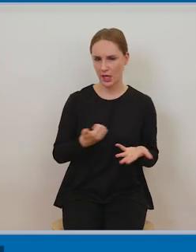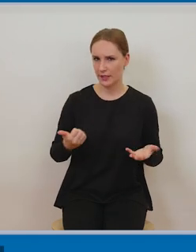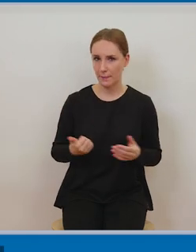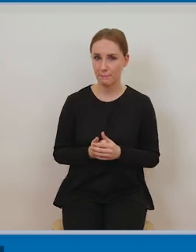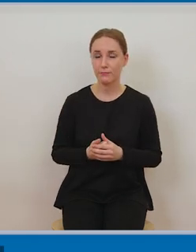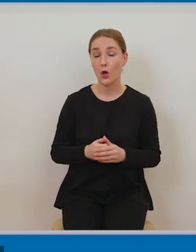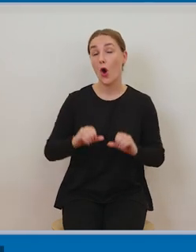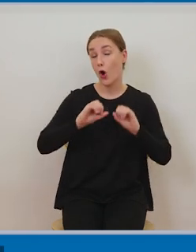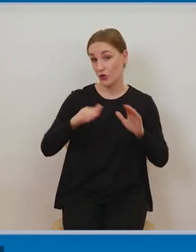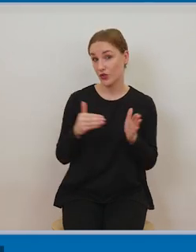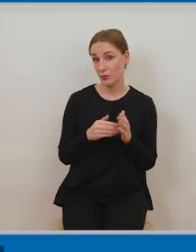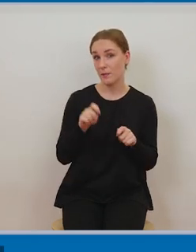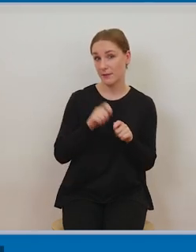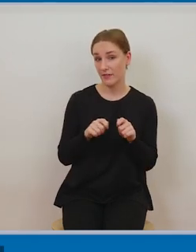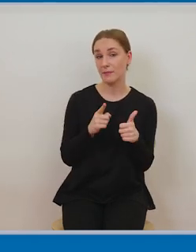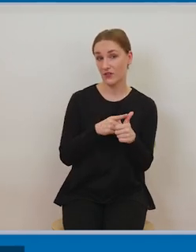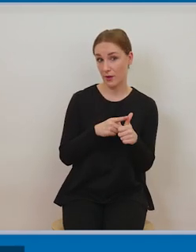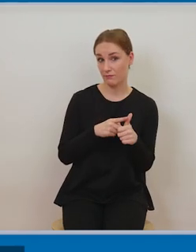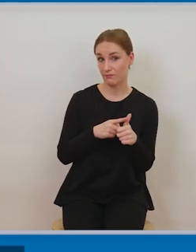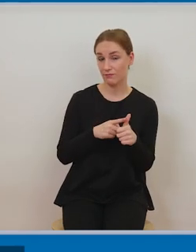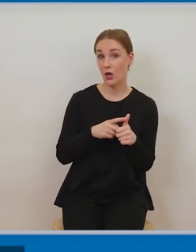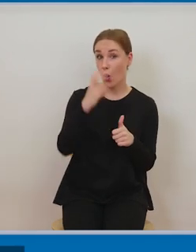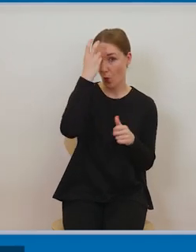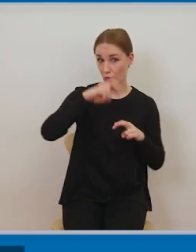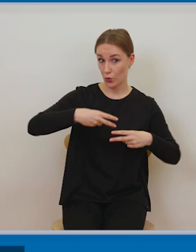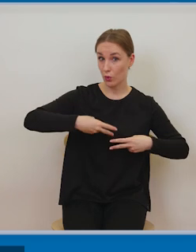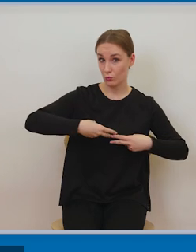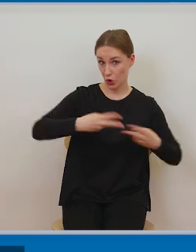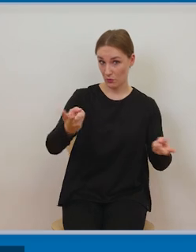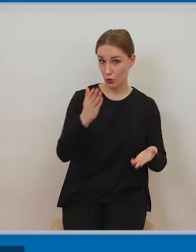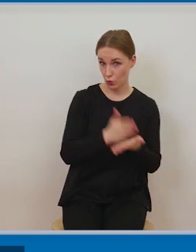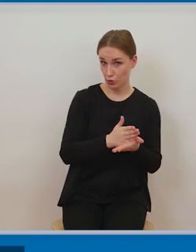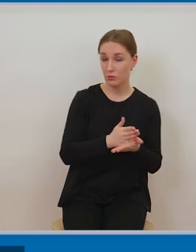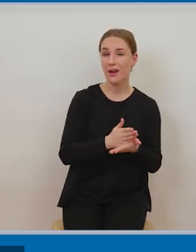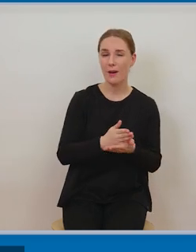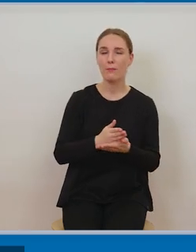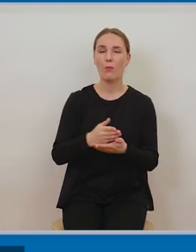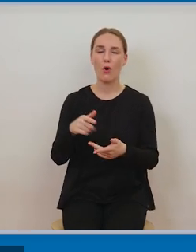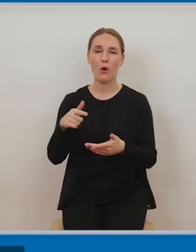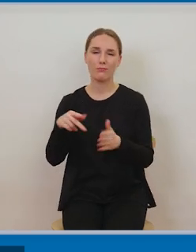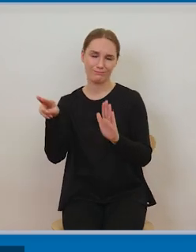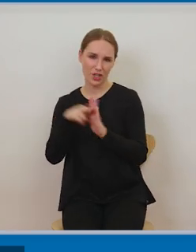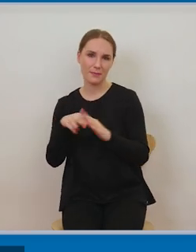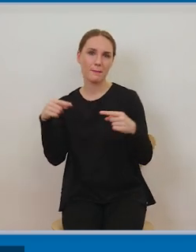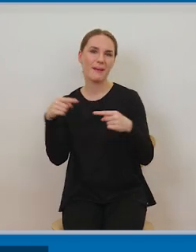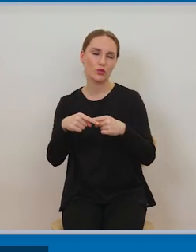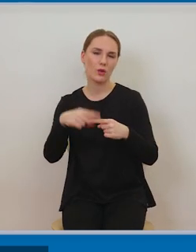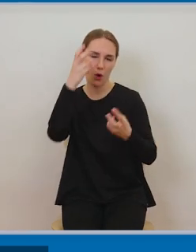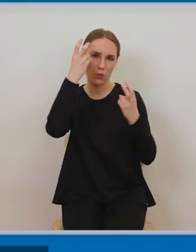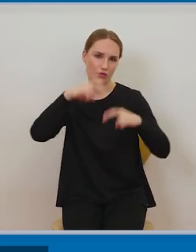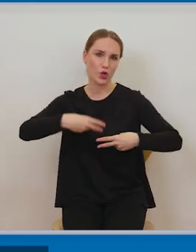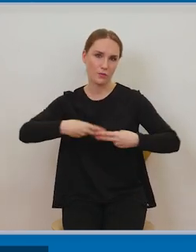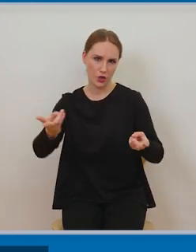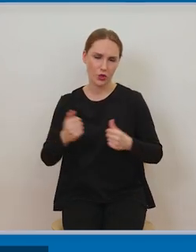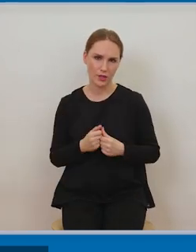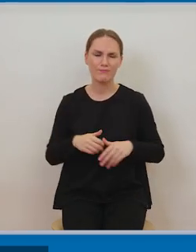formie drukowanej, bo korzystamy z różnego rodzaju książek, skryptów, ale też wykładów, czy prezentacji, które legalnie są umieszczone albo w